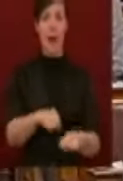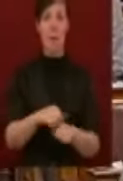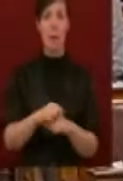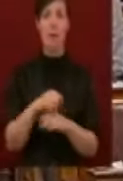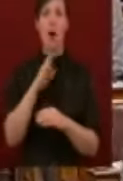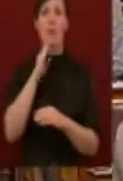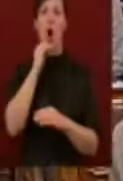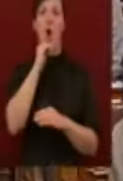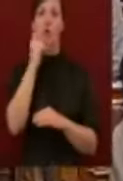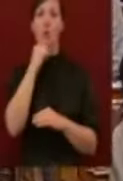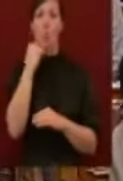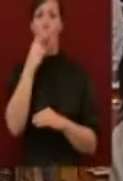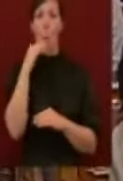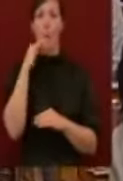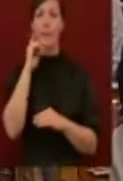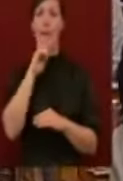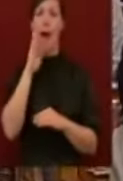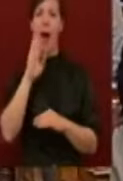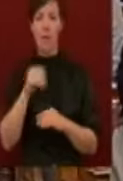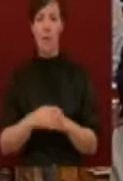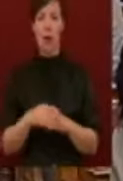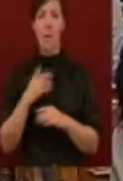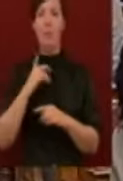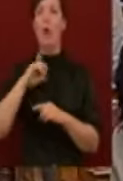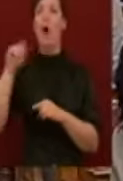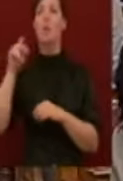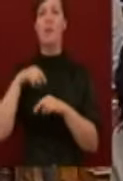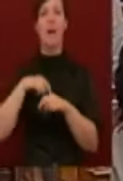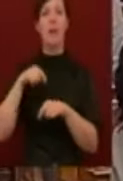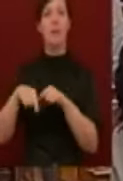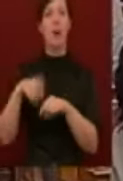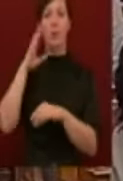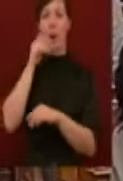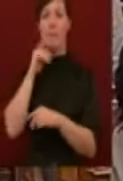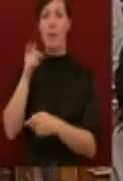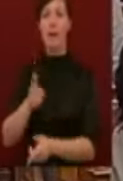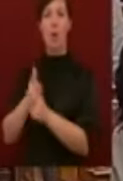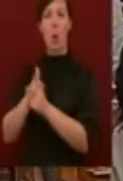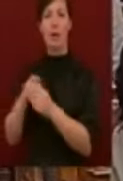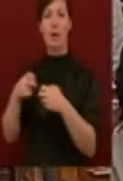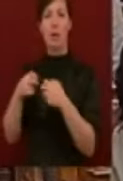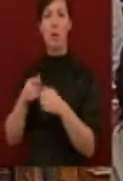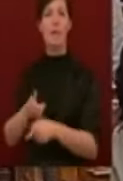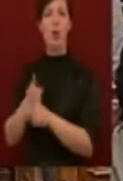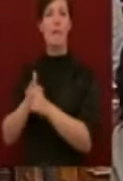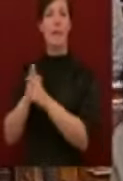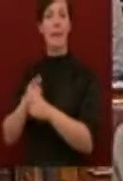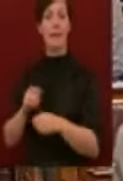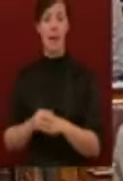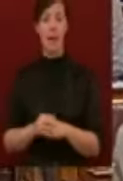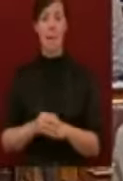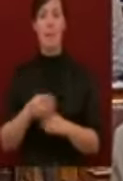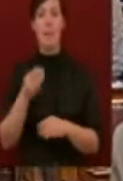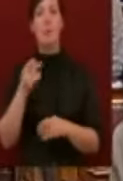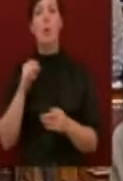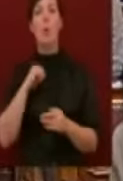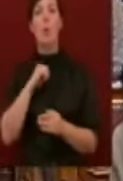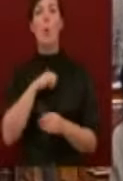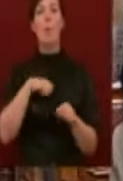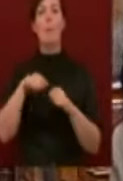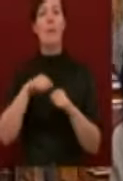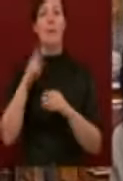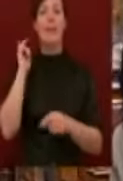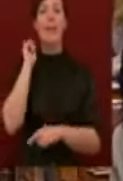igyekvő állampolgárokra lőttek gumilövedékekkel, amikor a főpolgármáster önkormányzati rendeletben próbálta korlátozni a